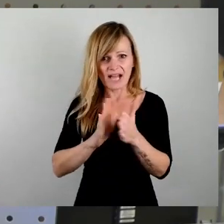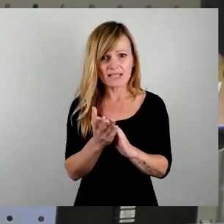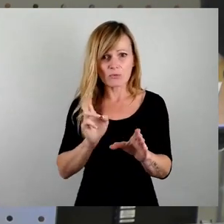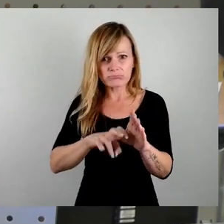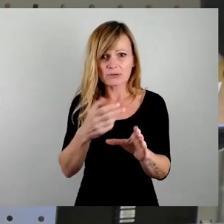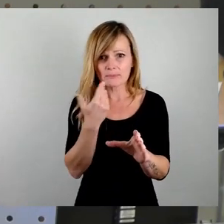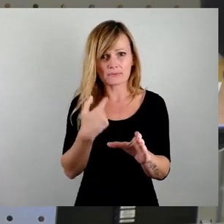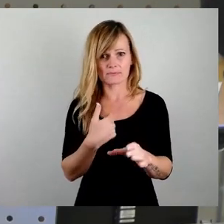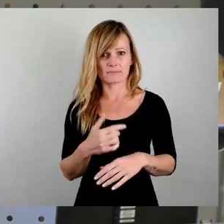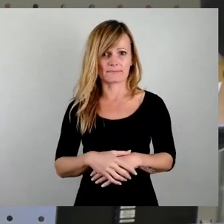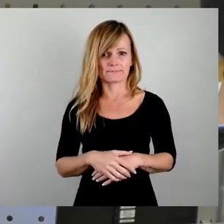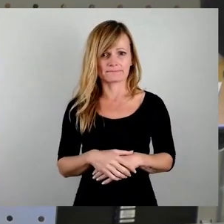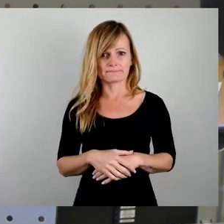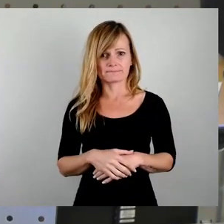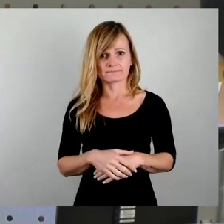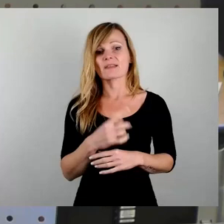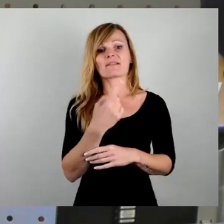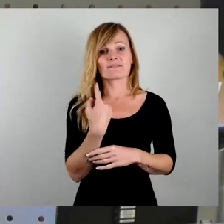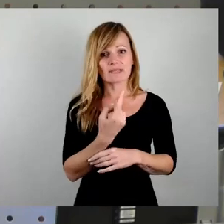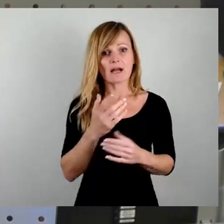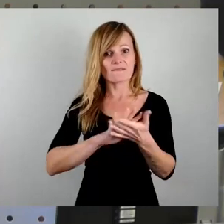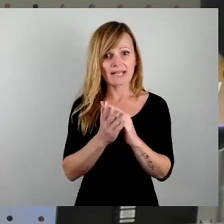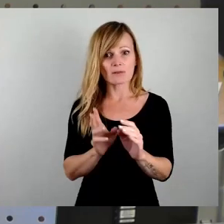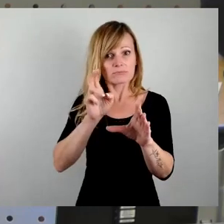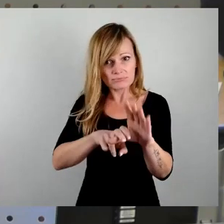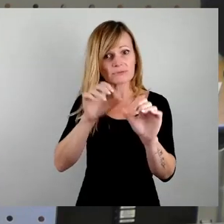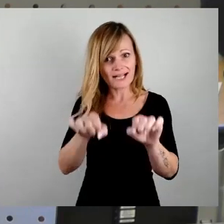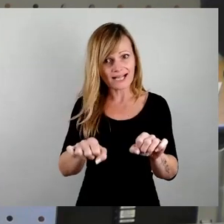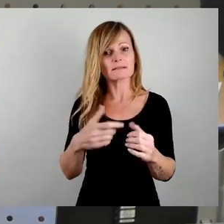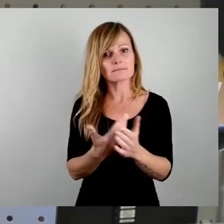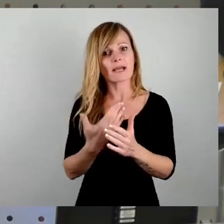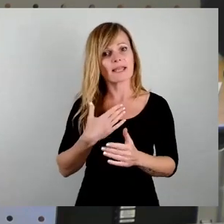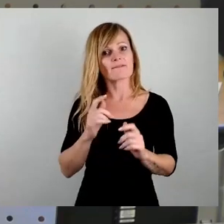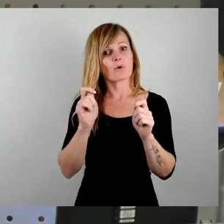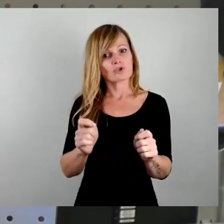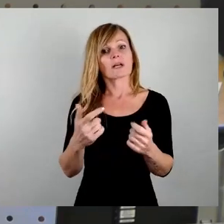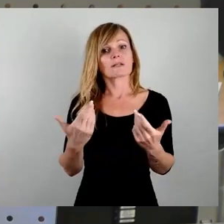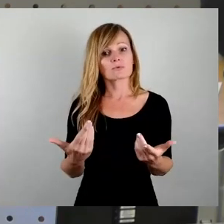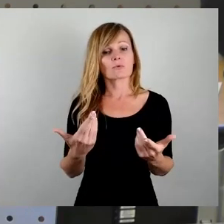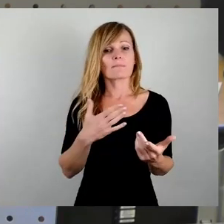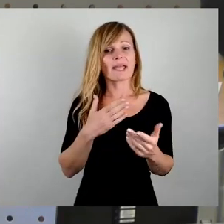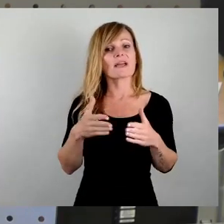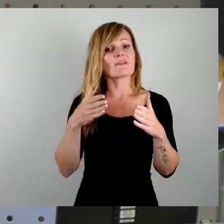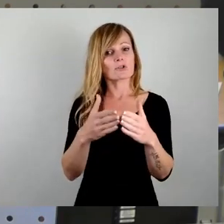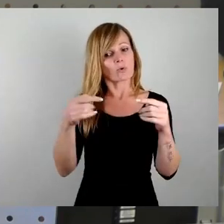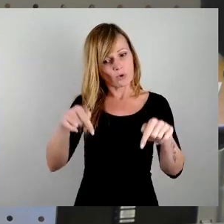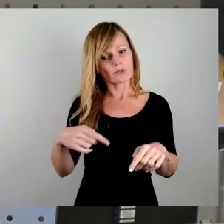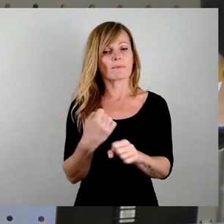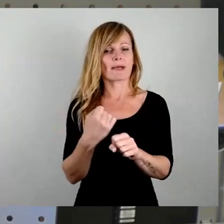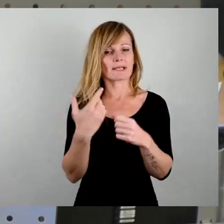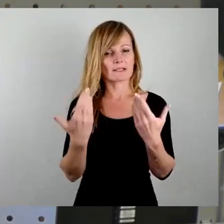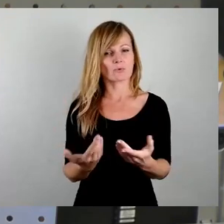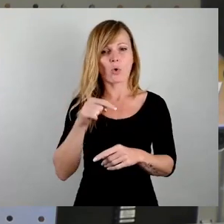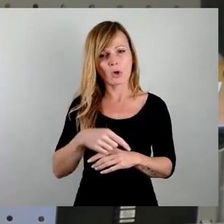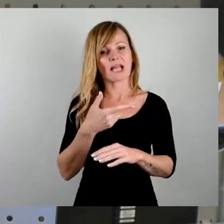So, und damit wir überhaupt in die Verhandlungen kommen, ist mein Vorschlag, so wird das meine Fraktion auch machen heute, Wir müssen das heute ablehnen.